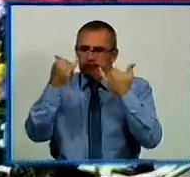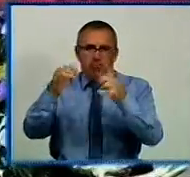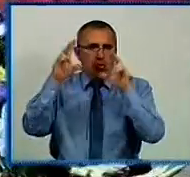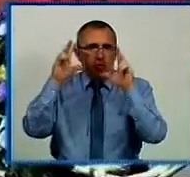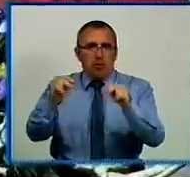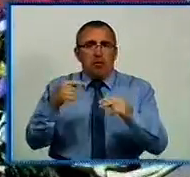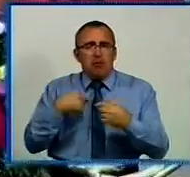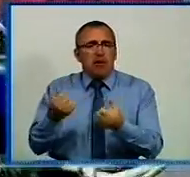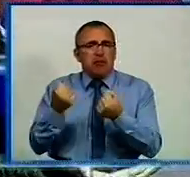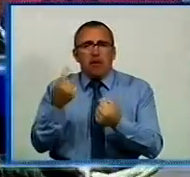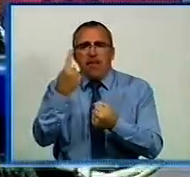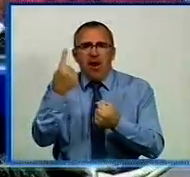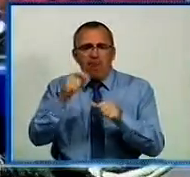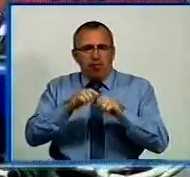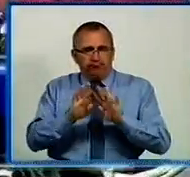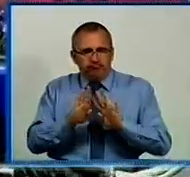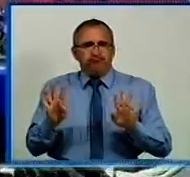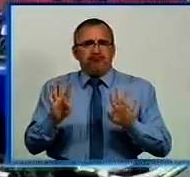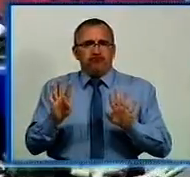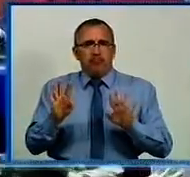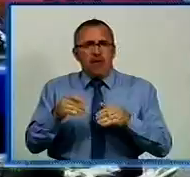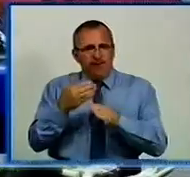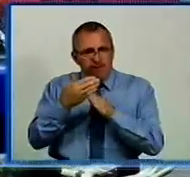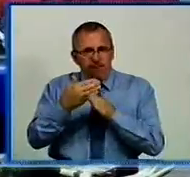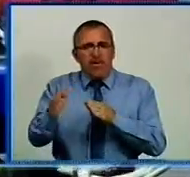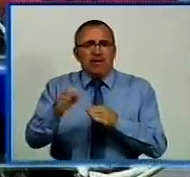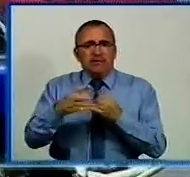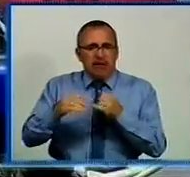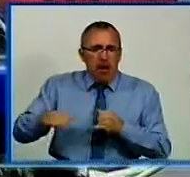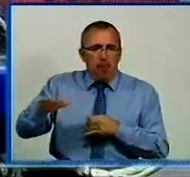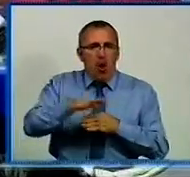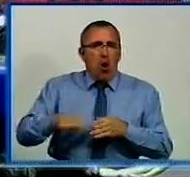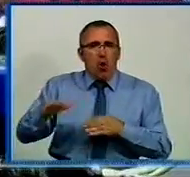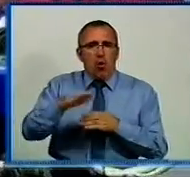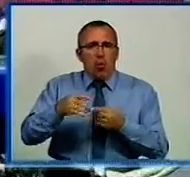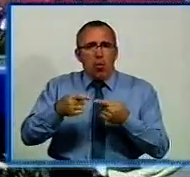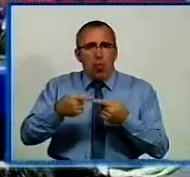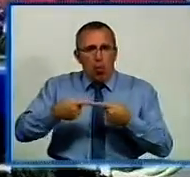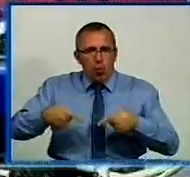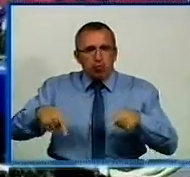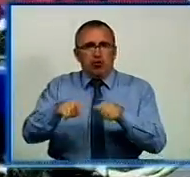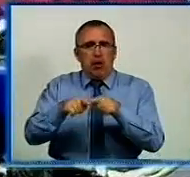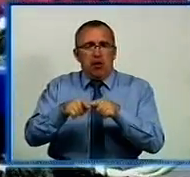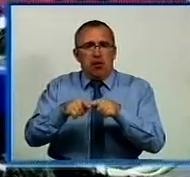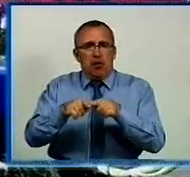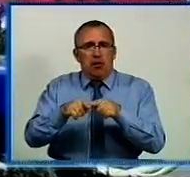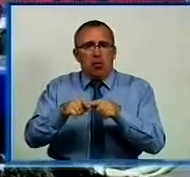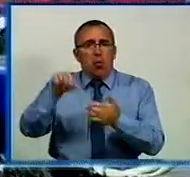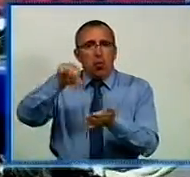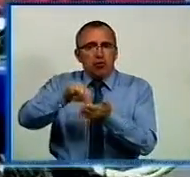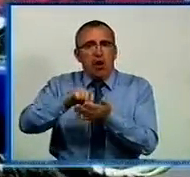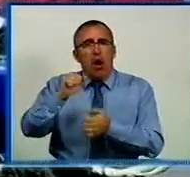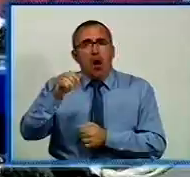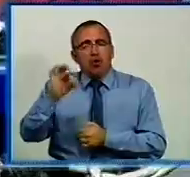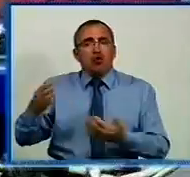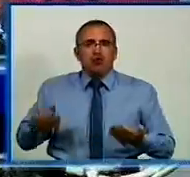Ми тримаємо першу позицію в області з приводу виділення земельних учасників учасникам АТО